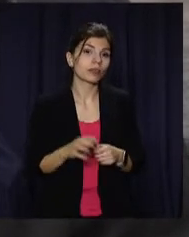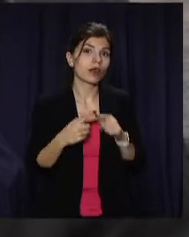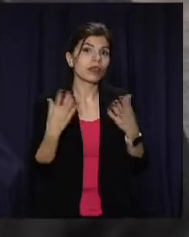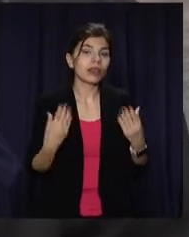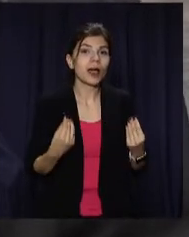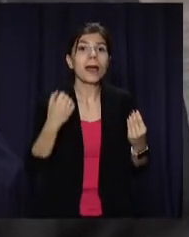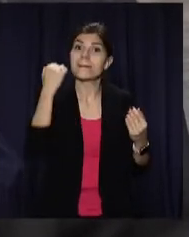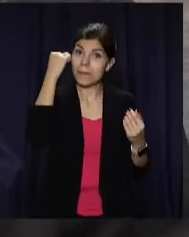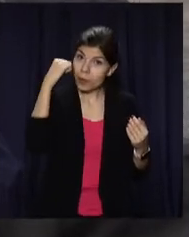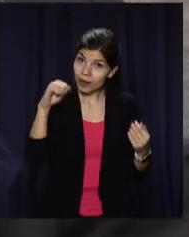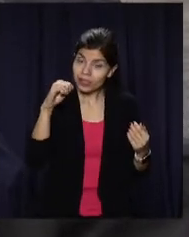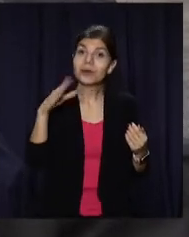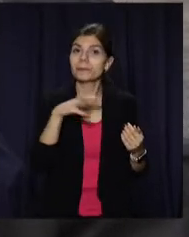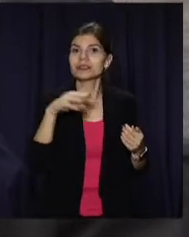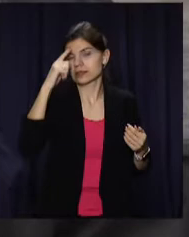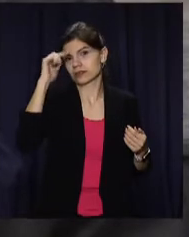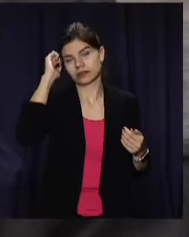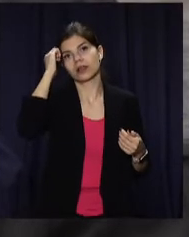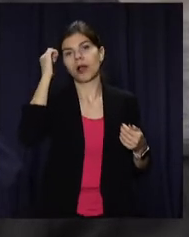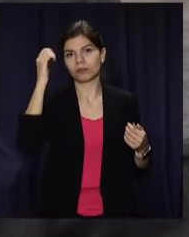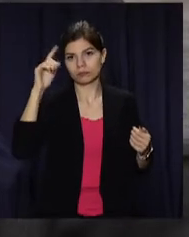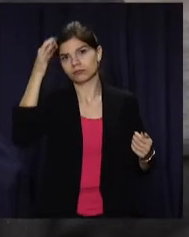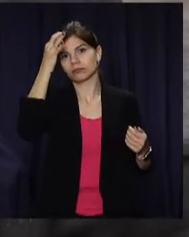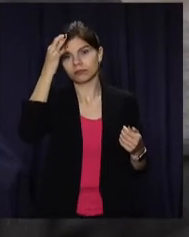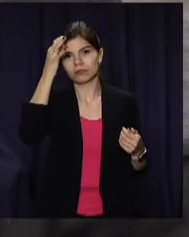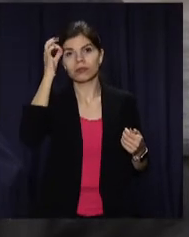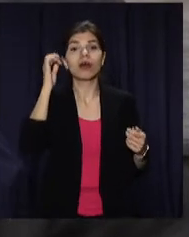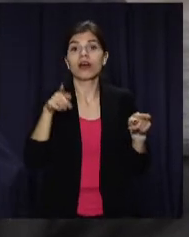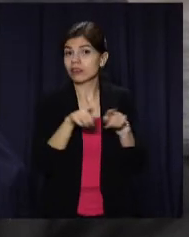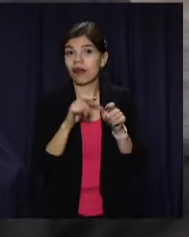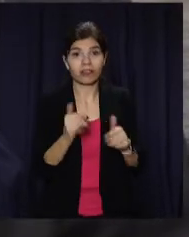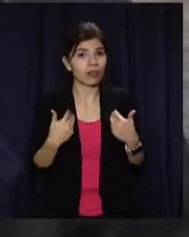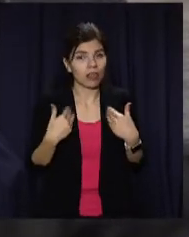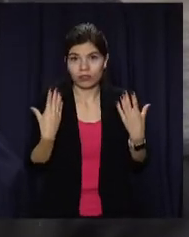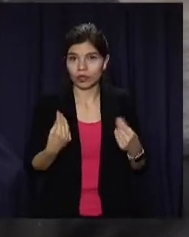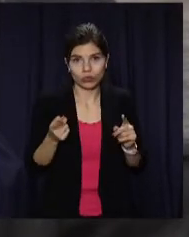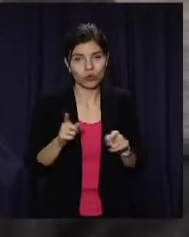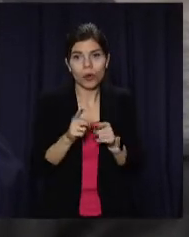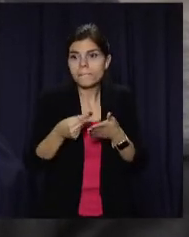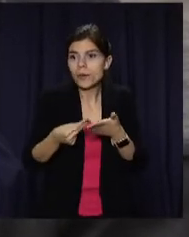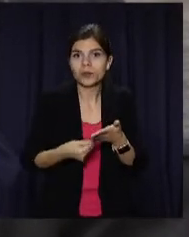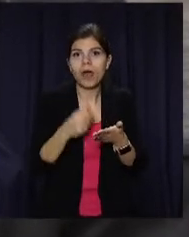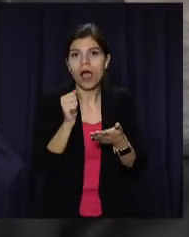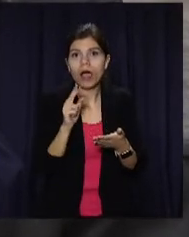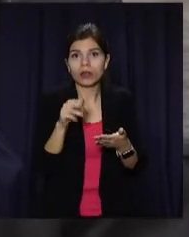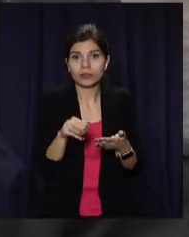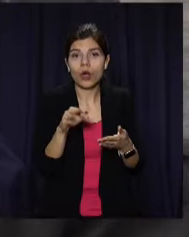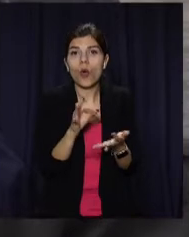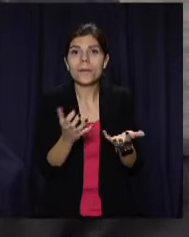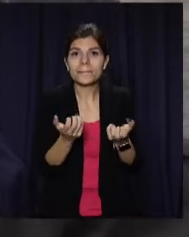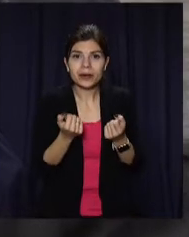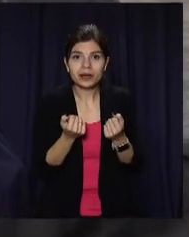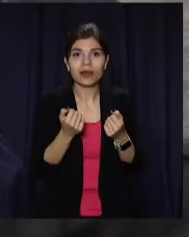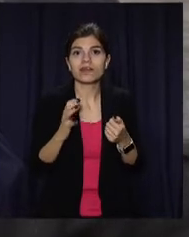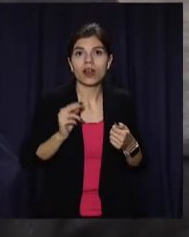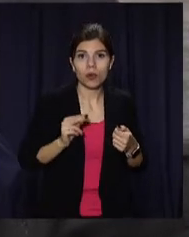победи, як знамя победи над Рестагом, так для нас це день. В цей день підписан акт по принятию